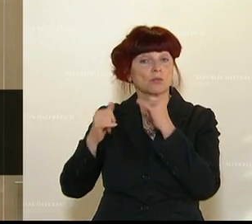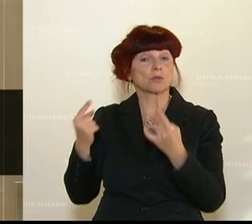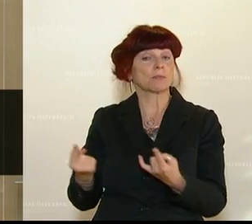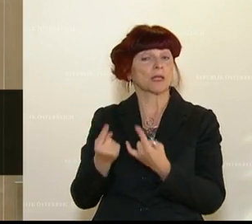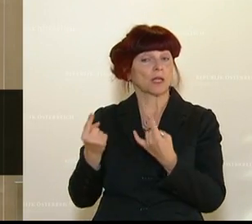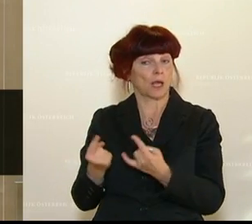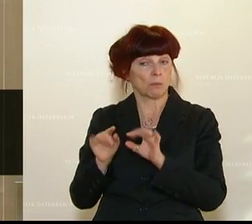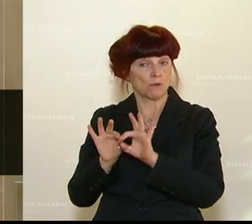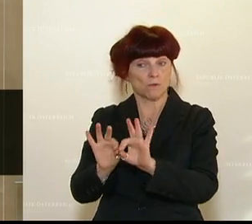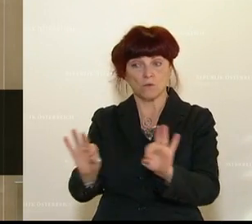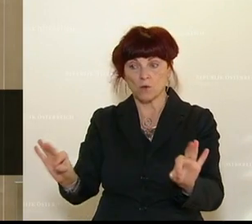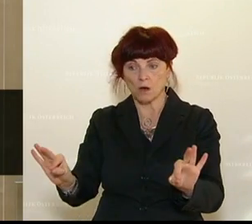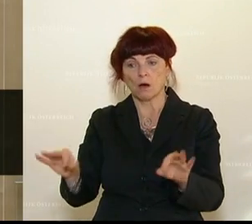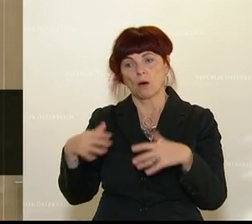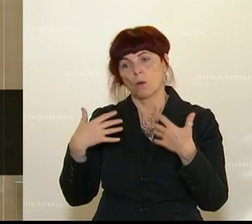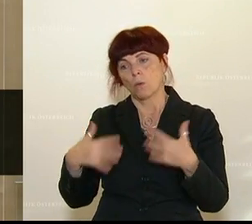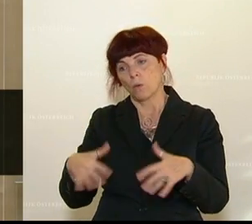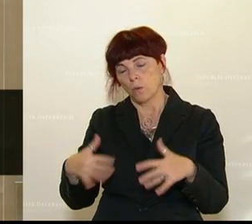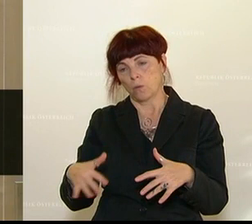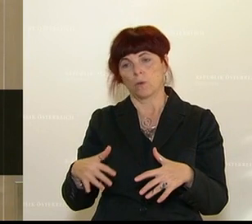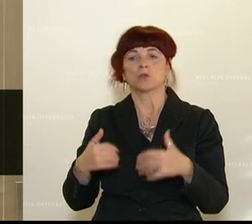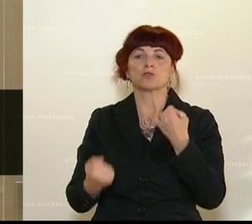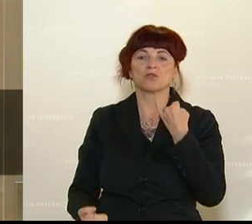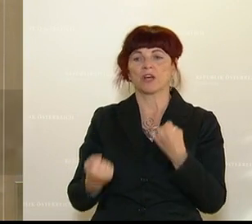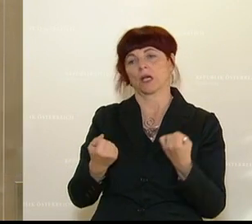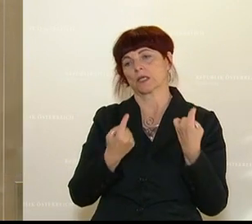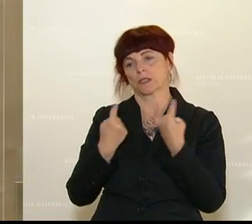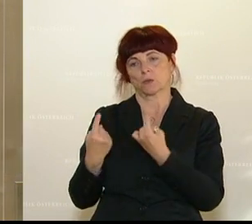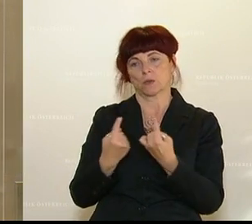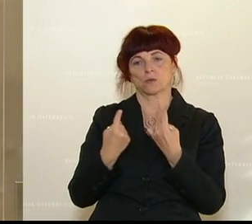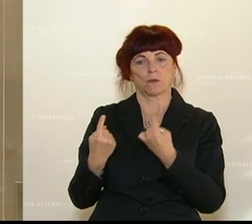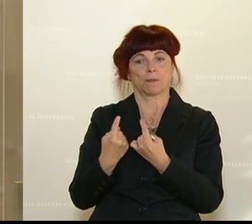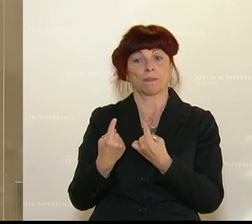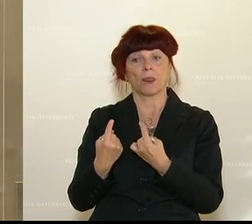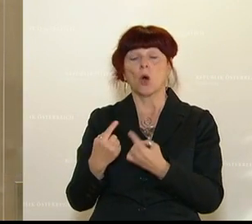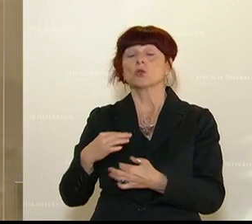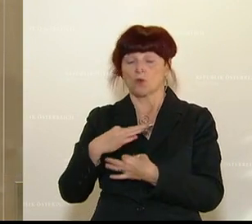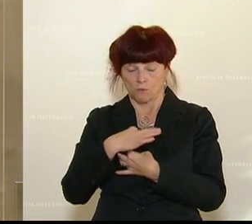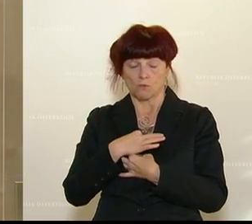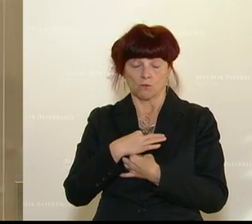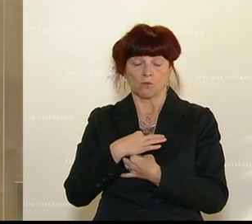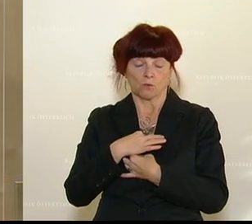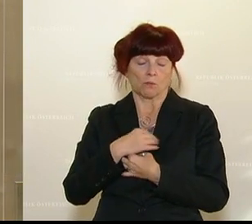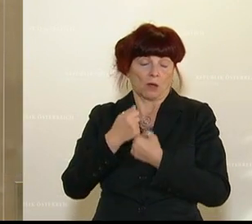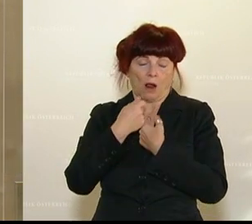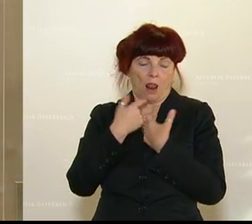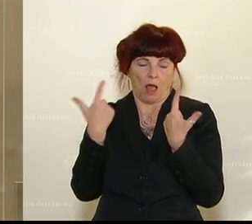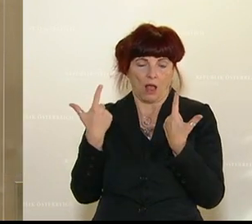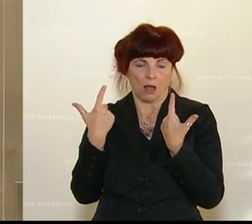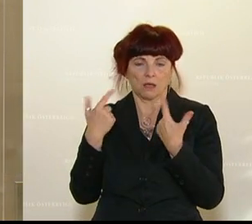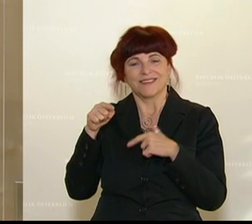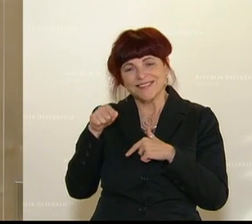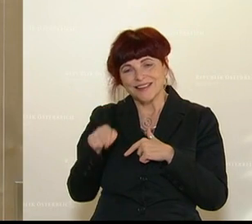wirklich alles andere als einfach. Und es ist mir vollkommen bewusst, dass wir hier die